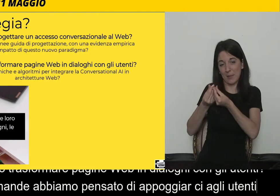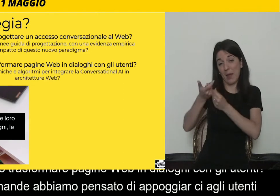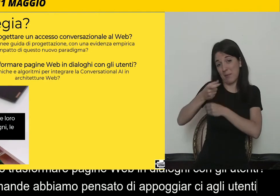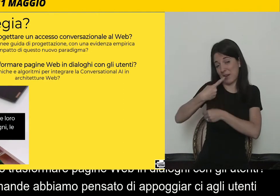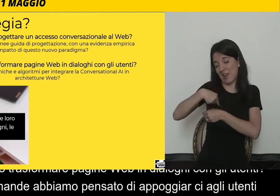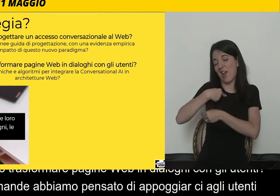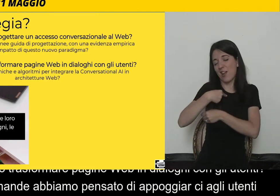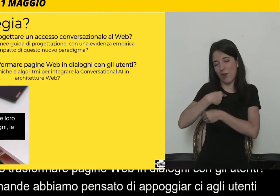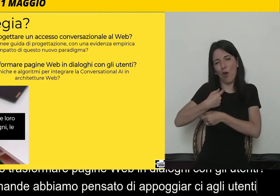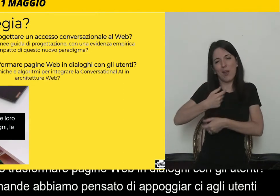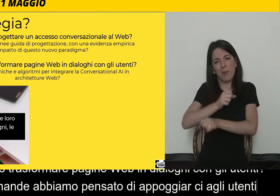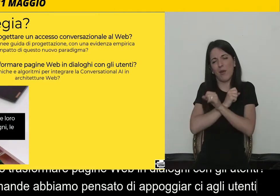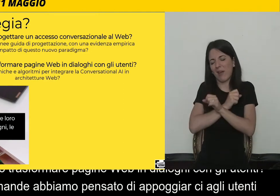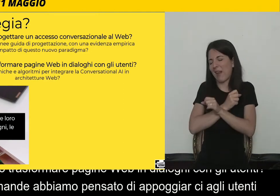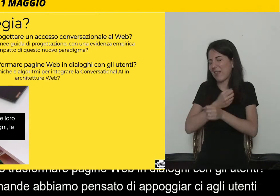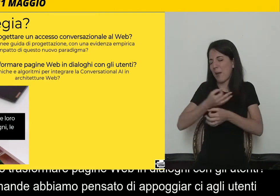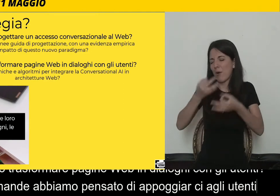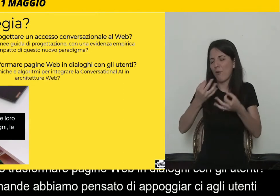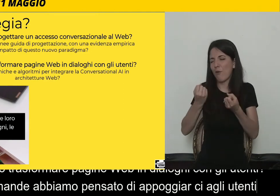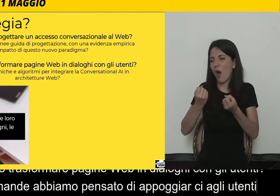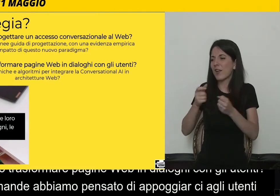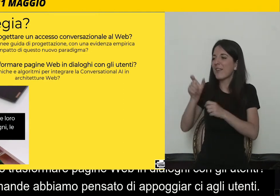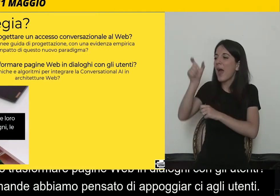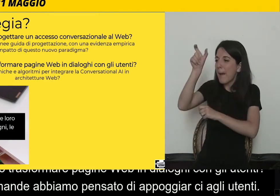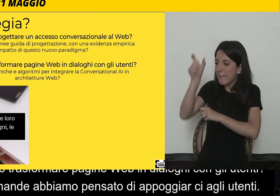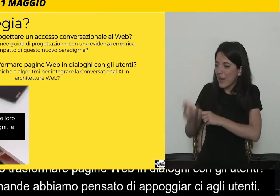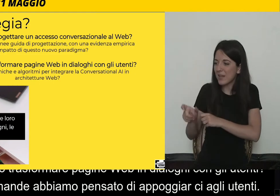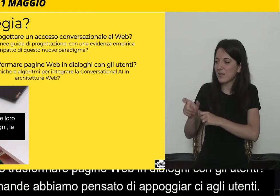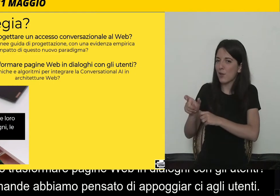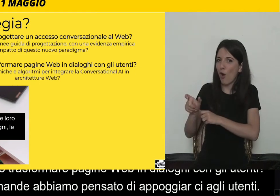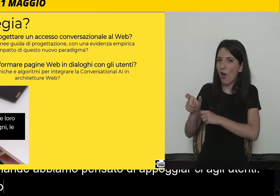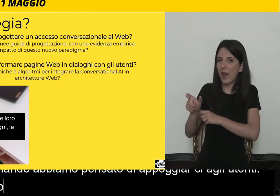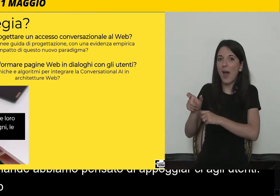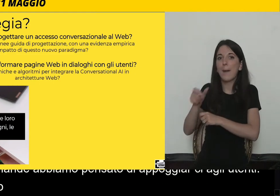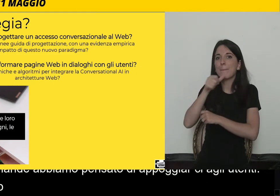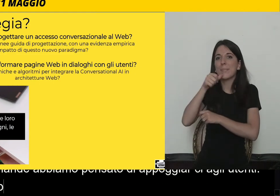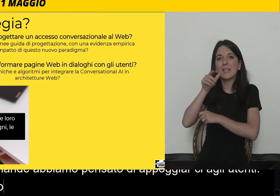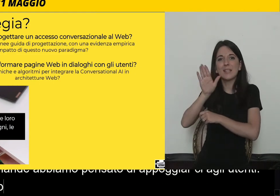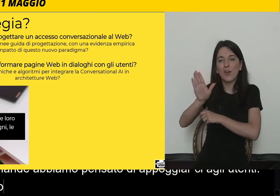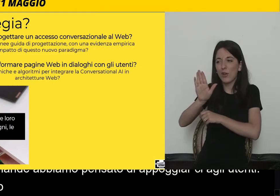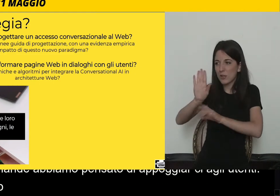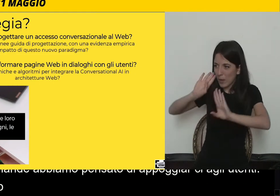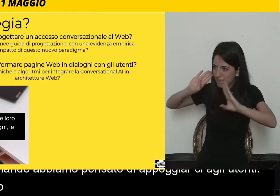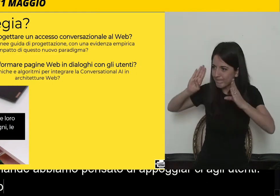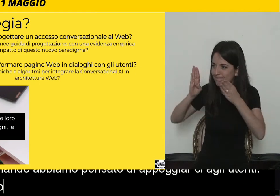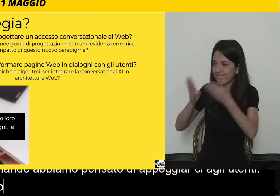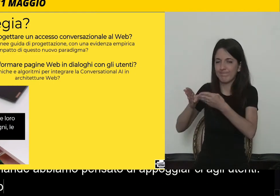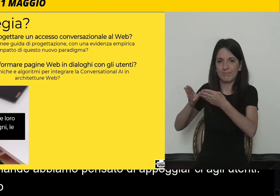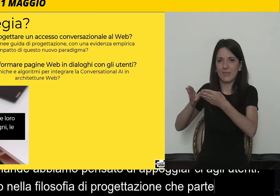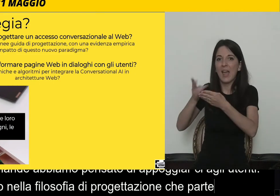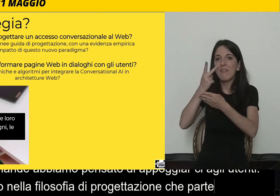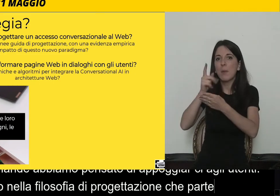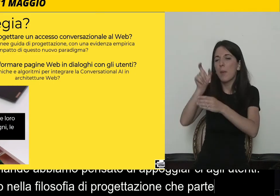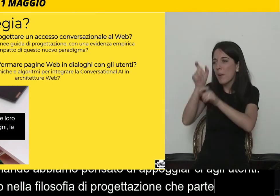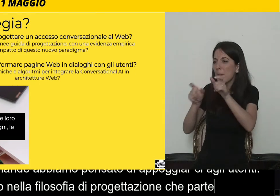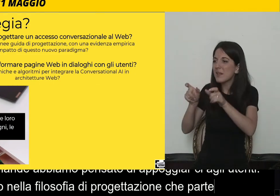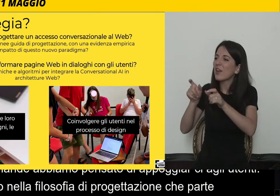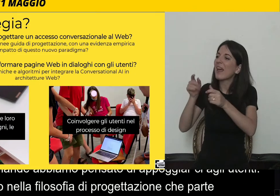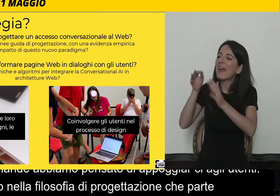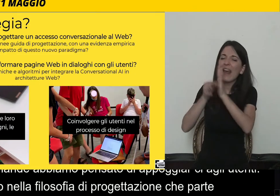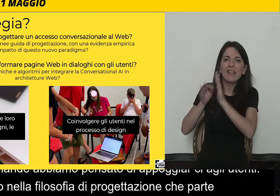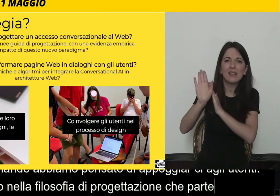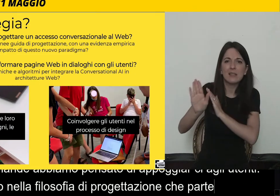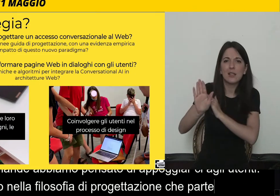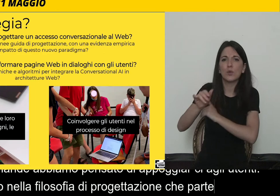center design che è una filosofia di progettazione che parte dall'analisi, dalla conoscenza degli utenti, delle loro caratteristiche, dei bisogni, delle